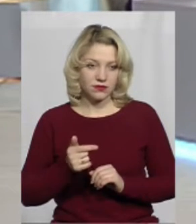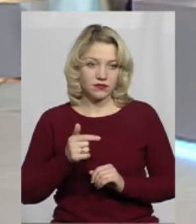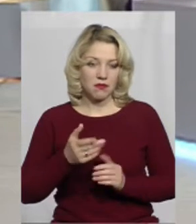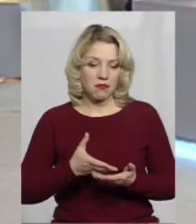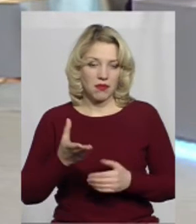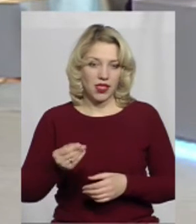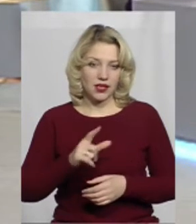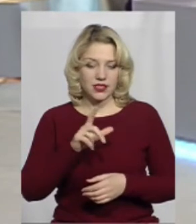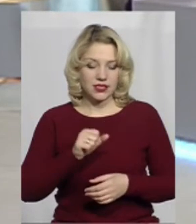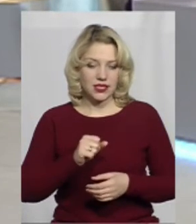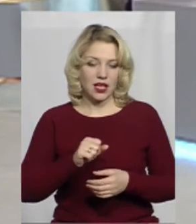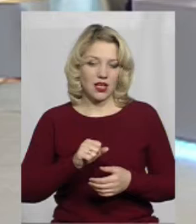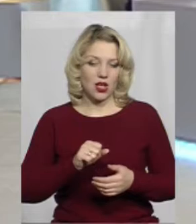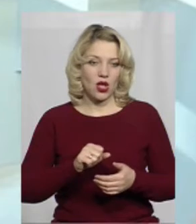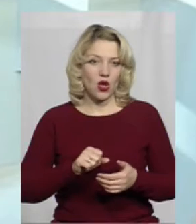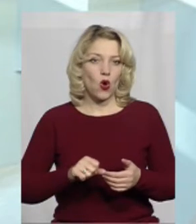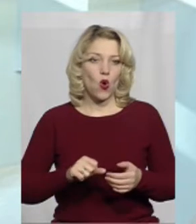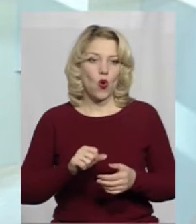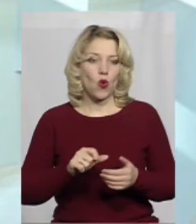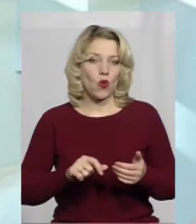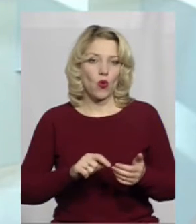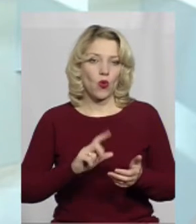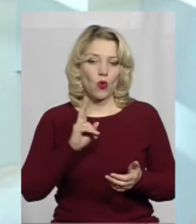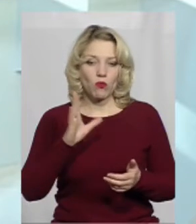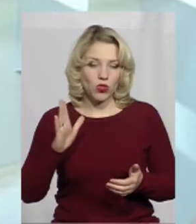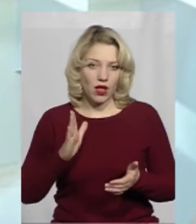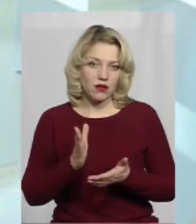плата за житлово-комунальні послуги, в тому числі опалення,